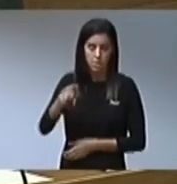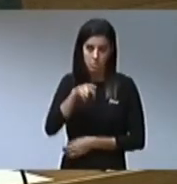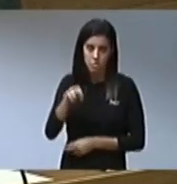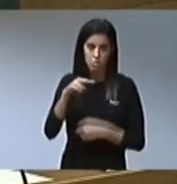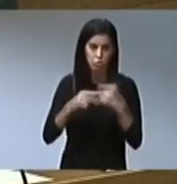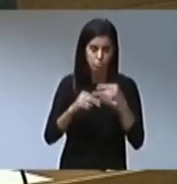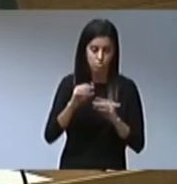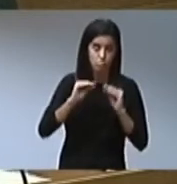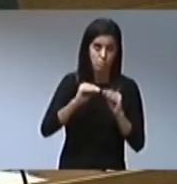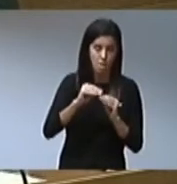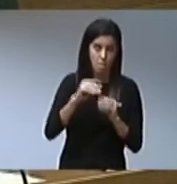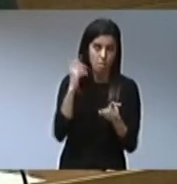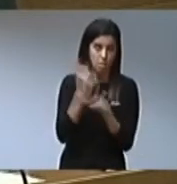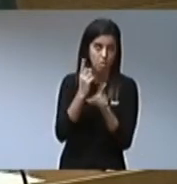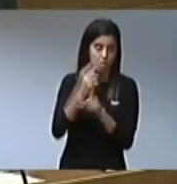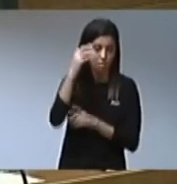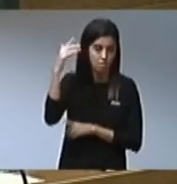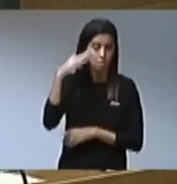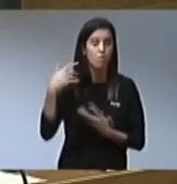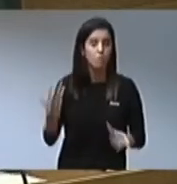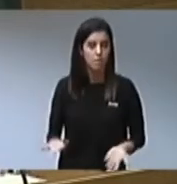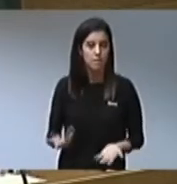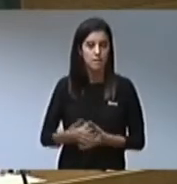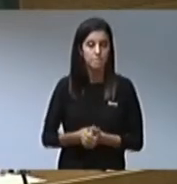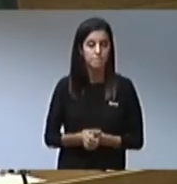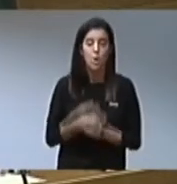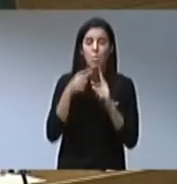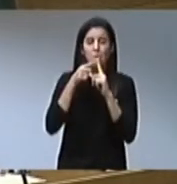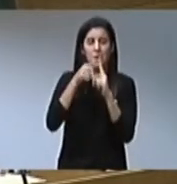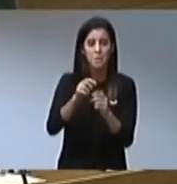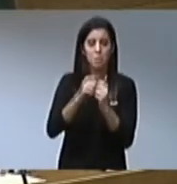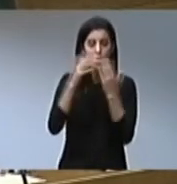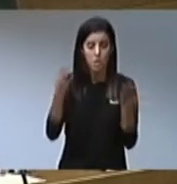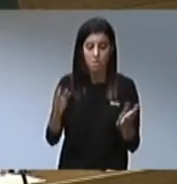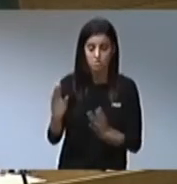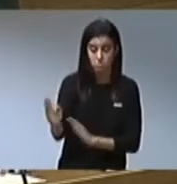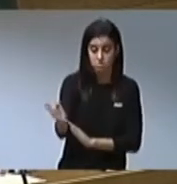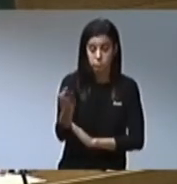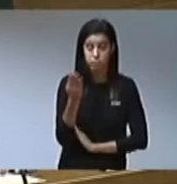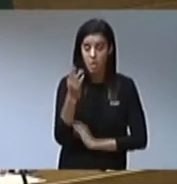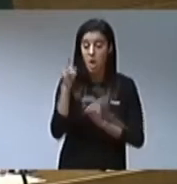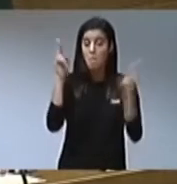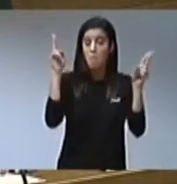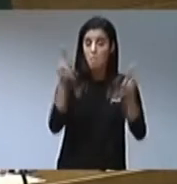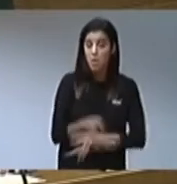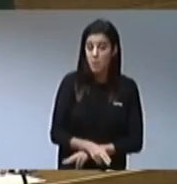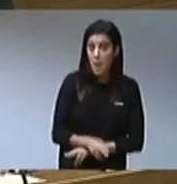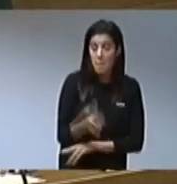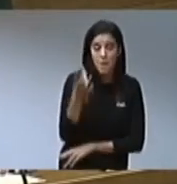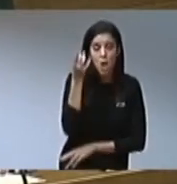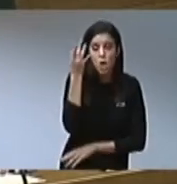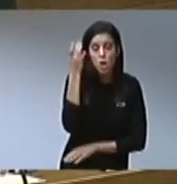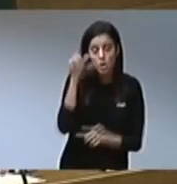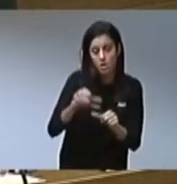Un clar exemple d'aquest objectiu és el que vostè ha presentat, la moció de censura més inútil de la història de les